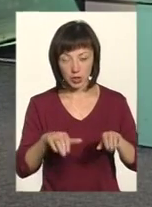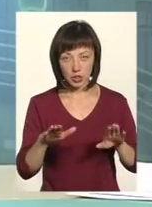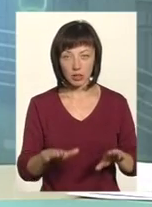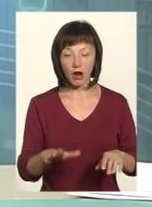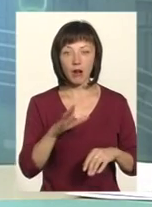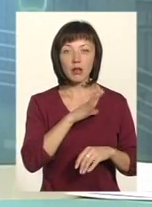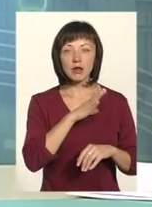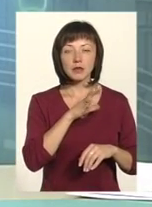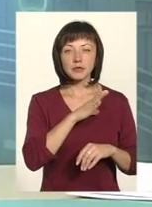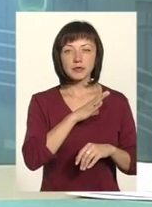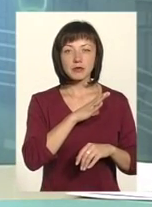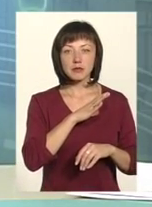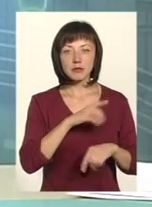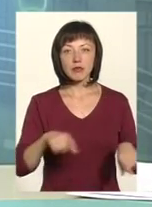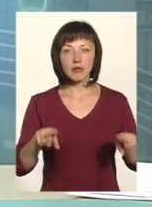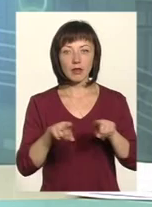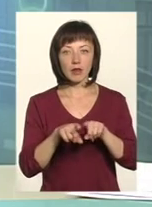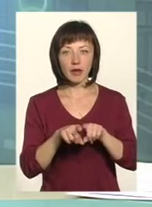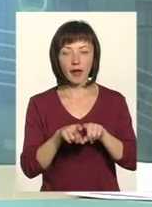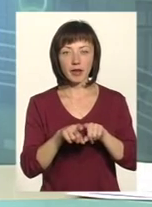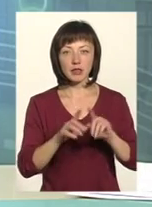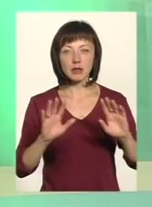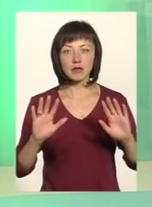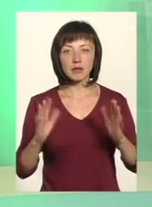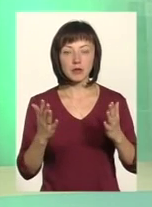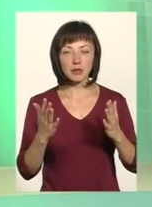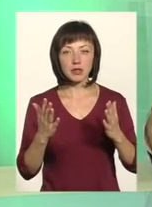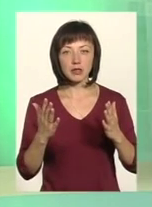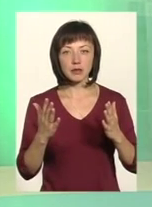були, відповідно, такі випадки, коли громада по деяких селах